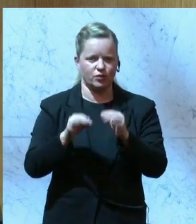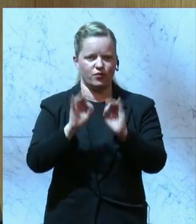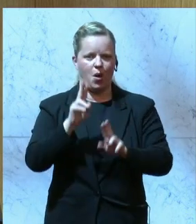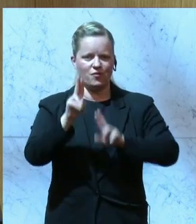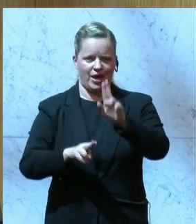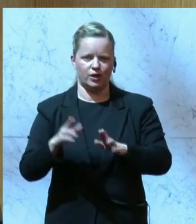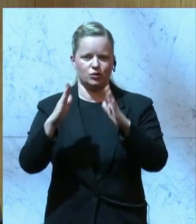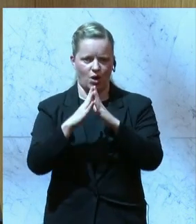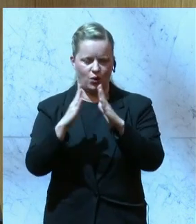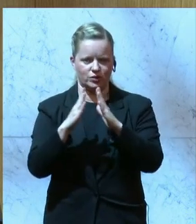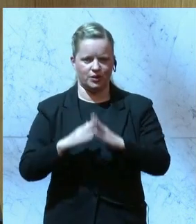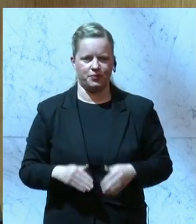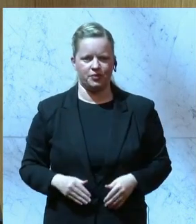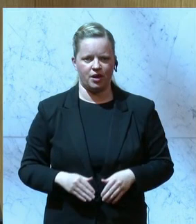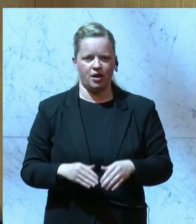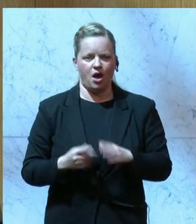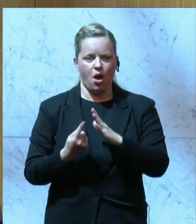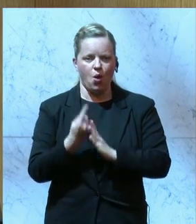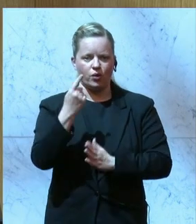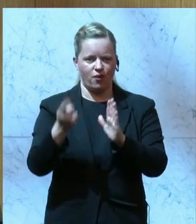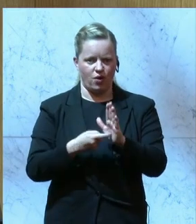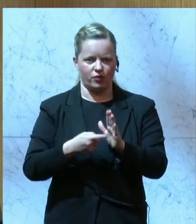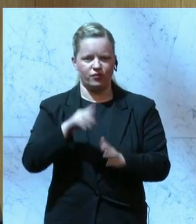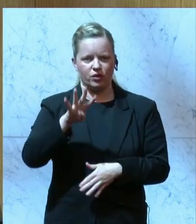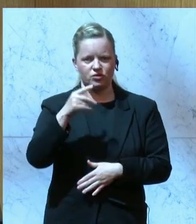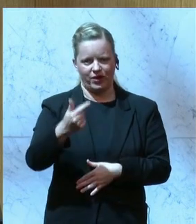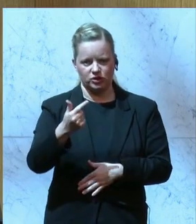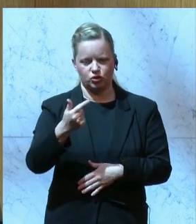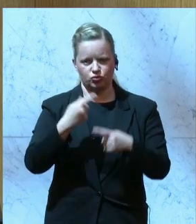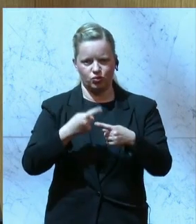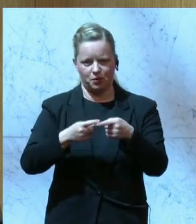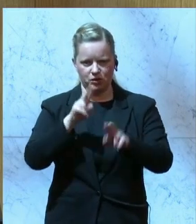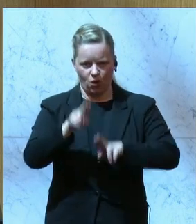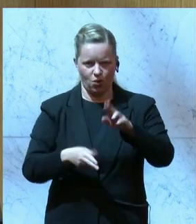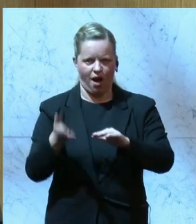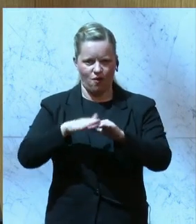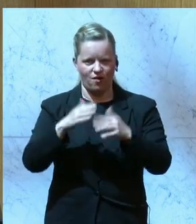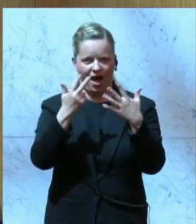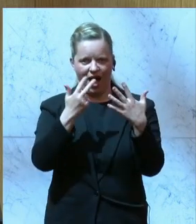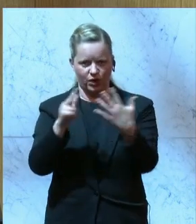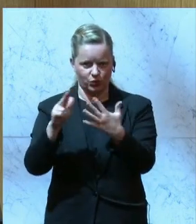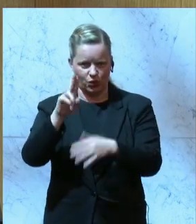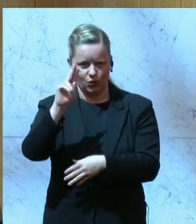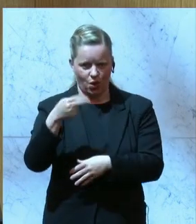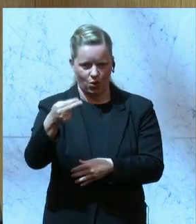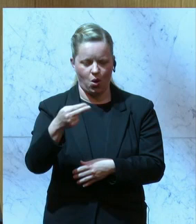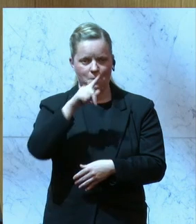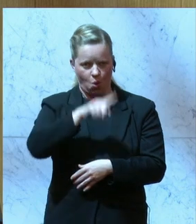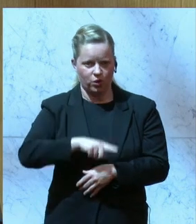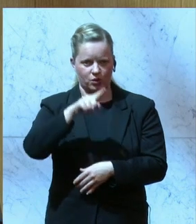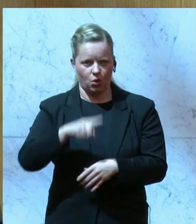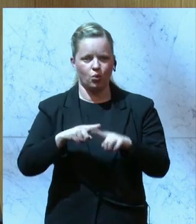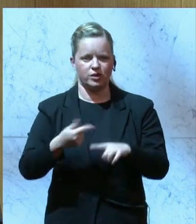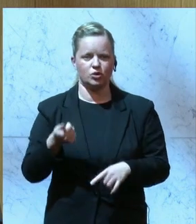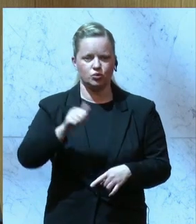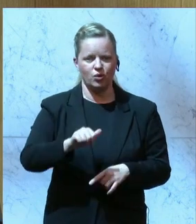zu Hause. Eine erhöhte Förderung für die 24-Stunden-Betreuung auf 800 Euro monatlich. Und zusätzlich